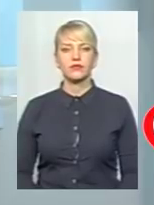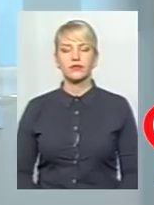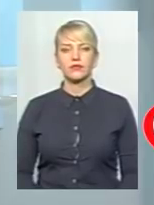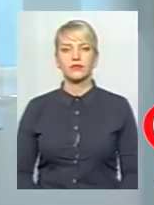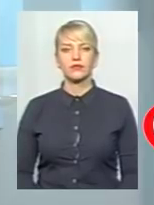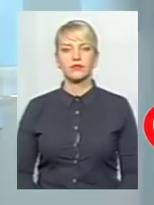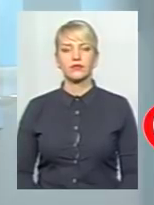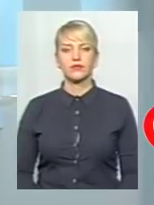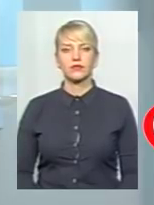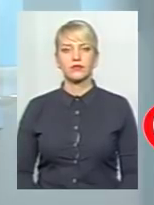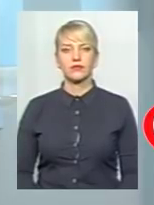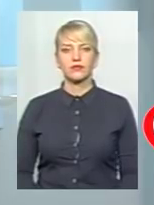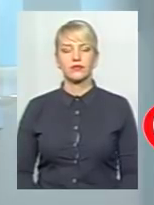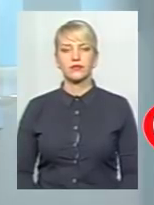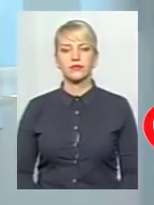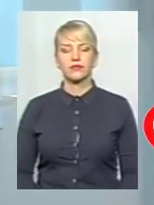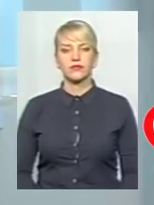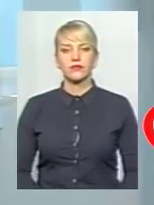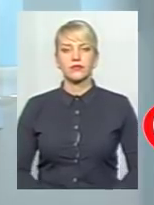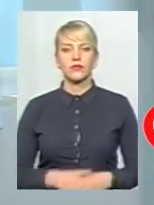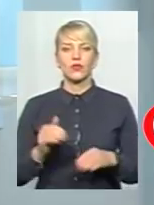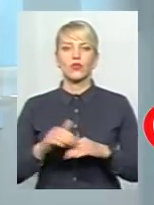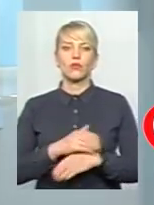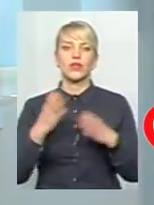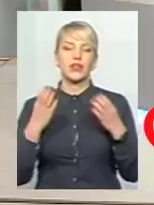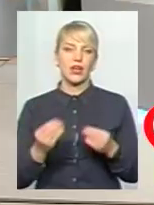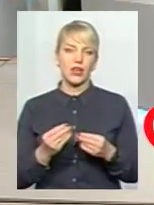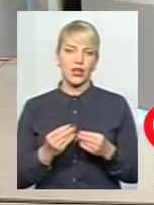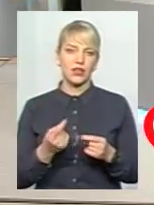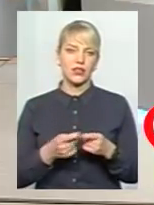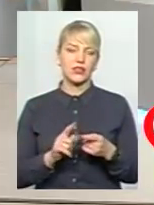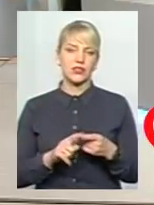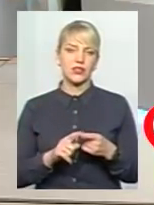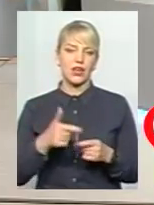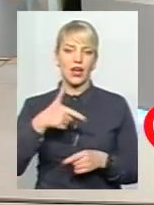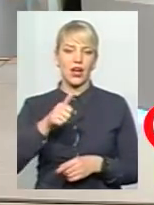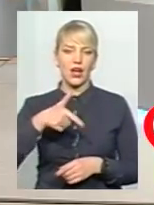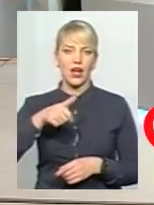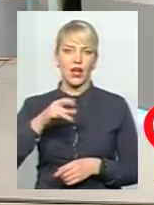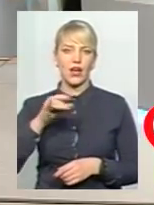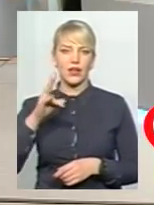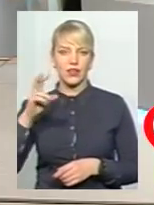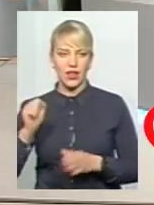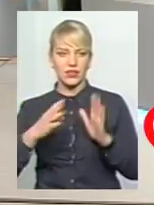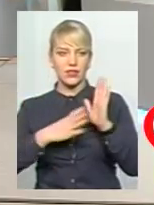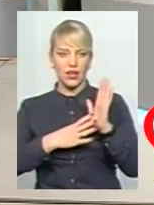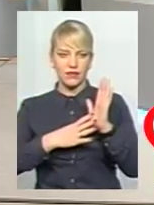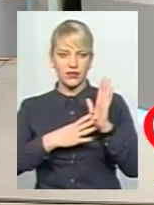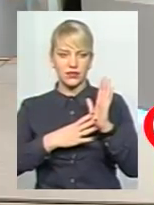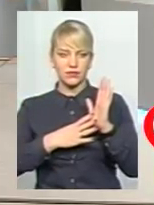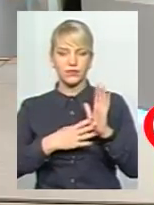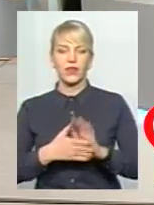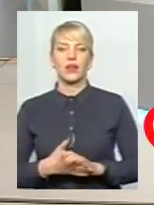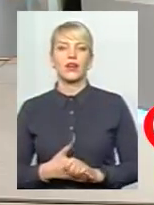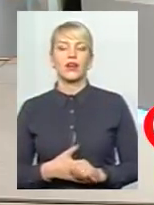слухаємо вас. Доброго дня. Це з Гагаріна 9, Касуштан, Валерій.